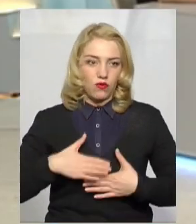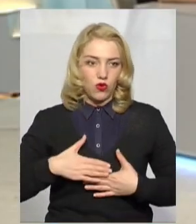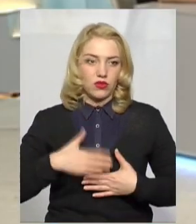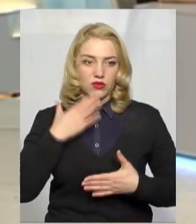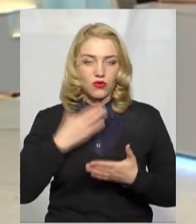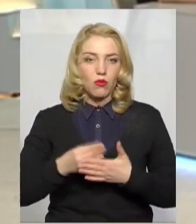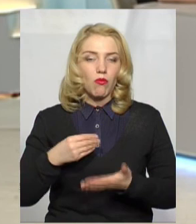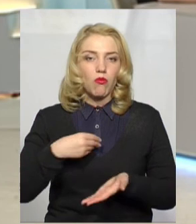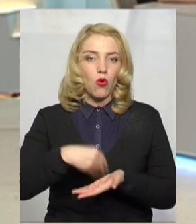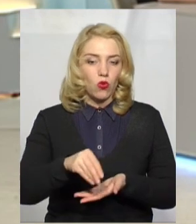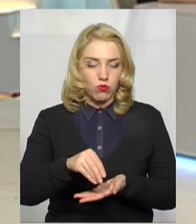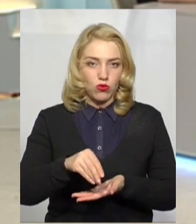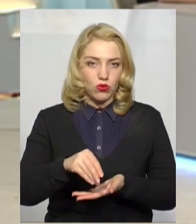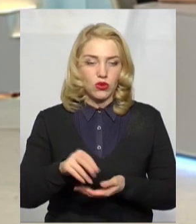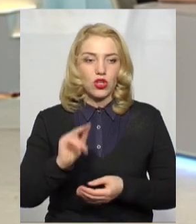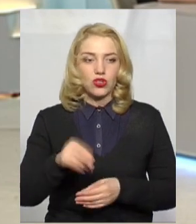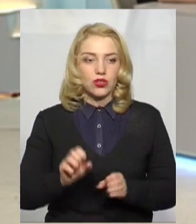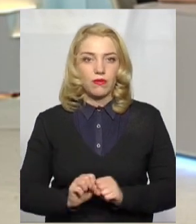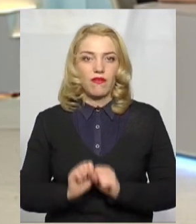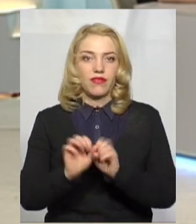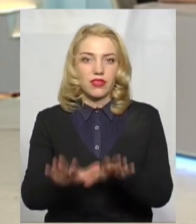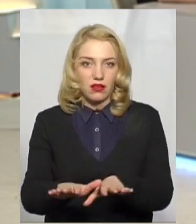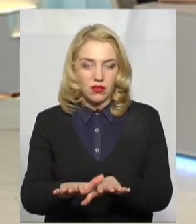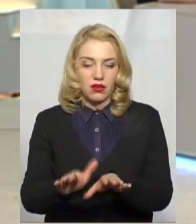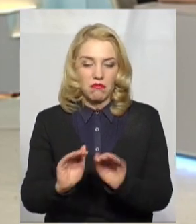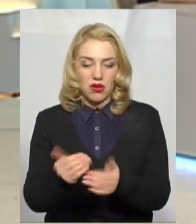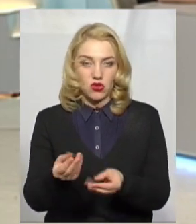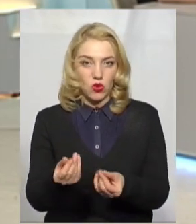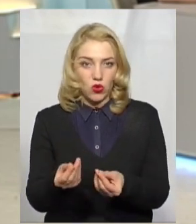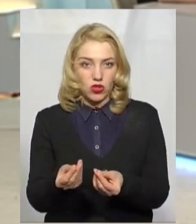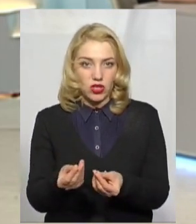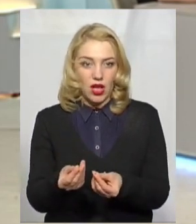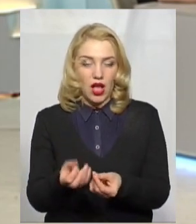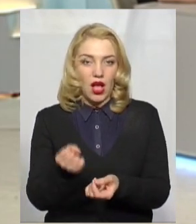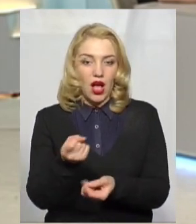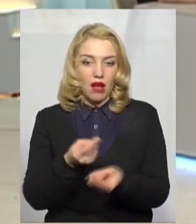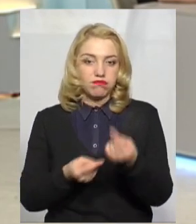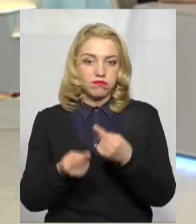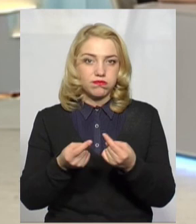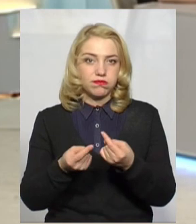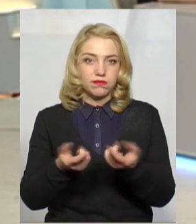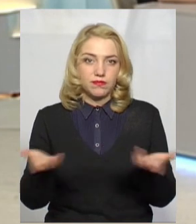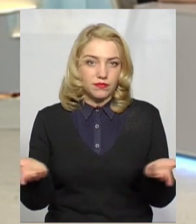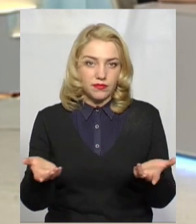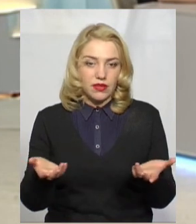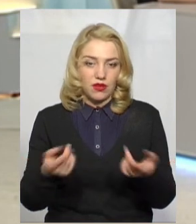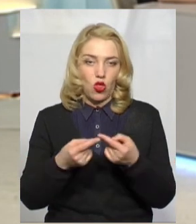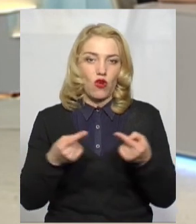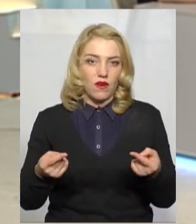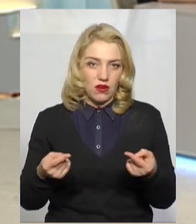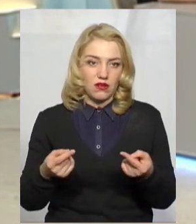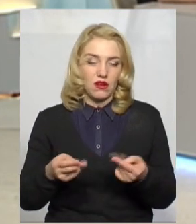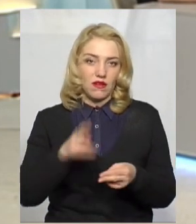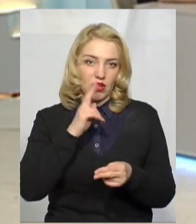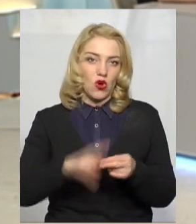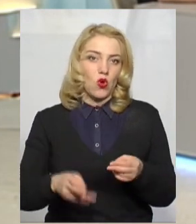покупкою, ніж віддати менше грошей, але разом з тим втратити і гроші, і товар, і так далі.